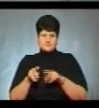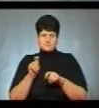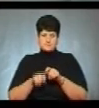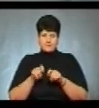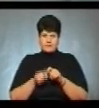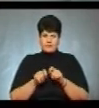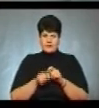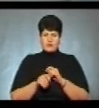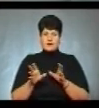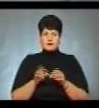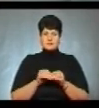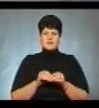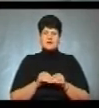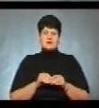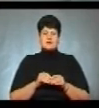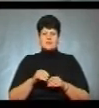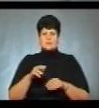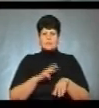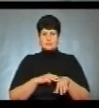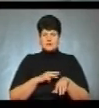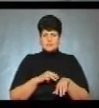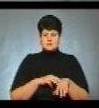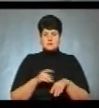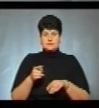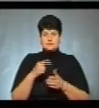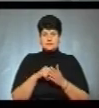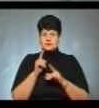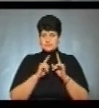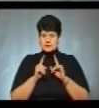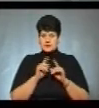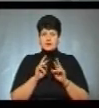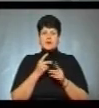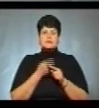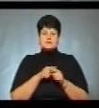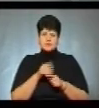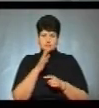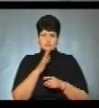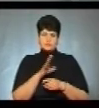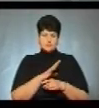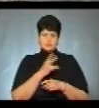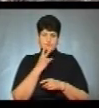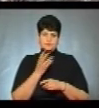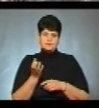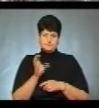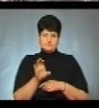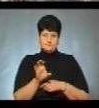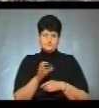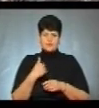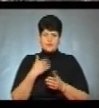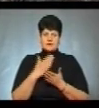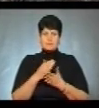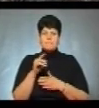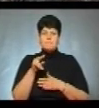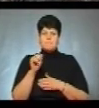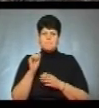середовища разом з інспекторами Муніципальної інспекції Тернопільської міськради. Як це було у сюжеті Анжели Шове. Я знаходжуся в парку